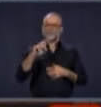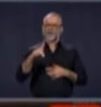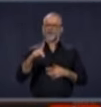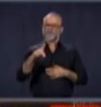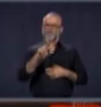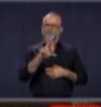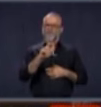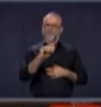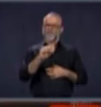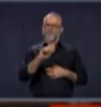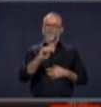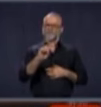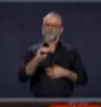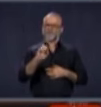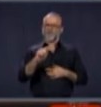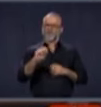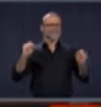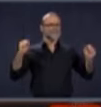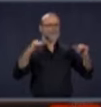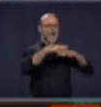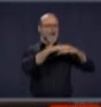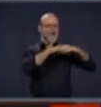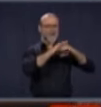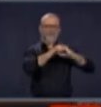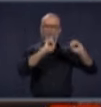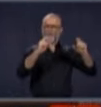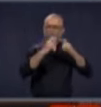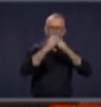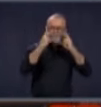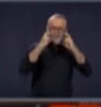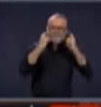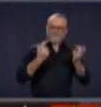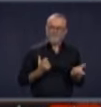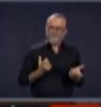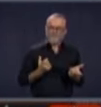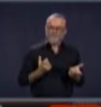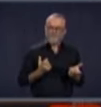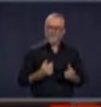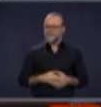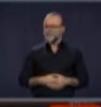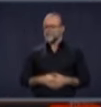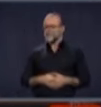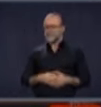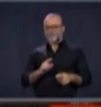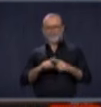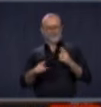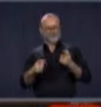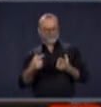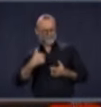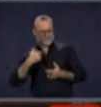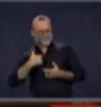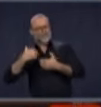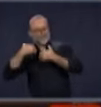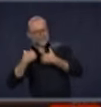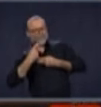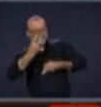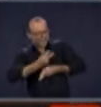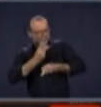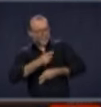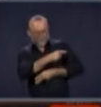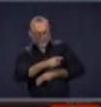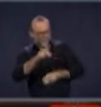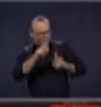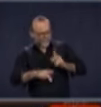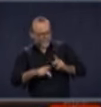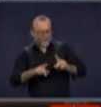de travail, y avait 300 personnes dans un parc à Rosemont qui ne portaient pas de masque et nous devons porter sur